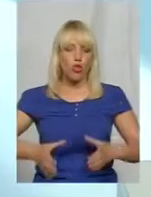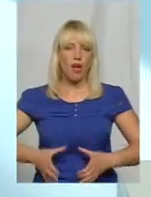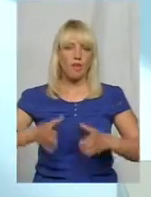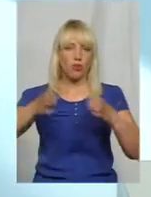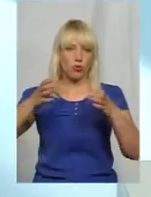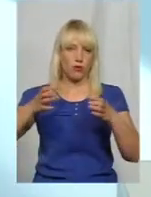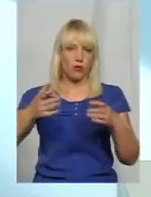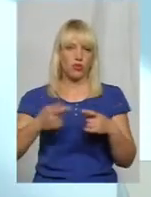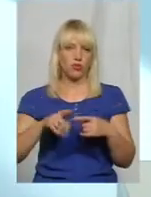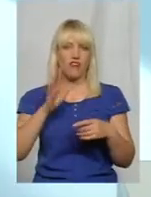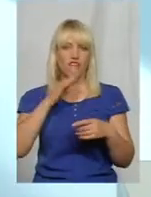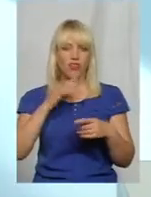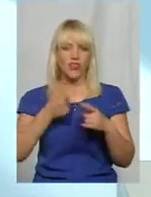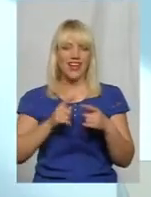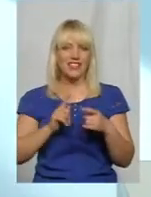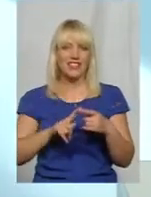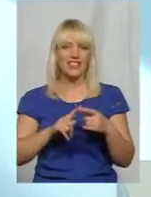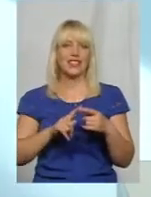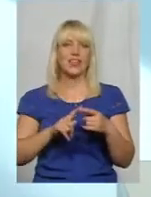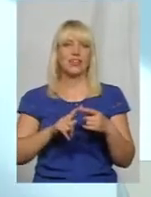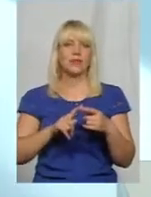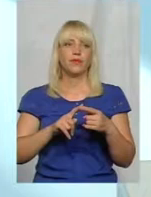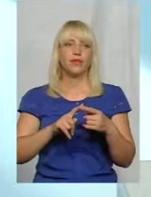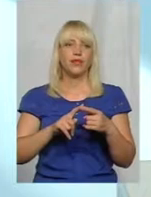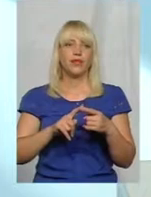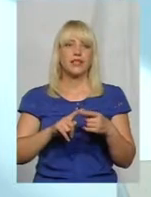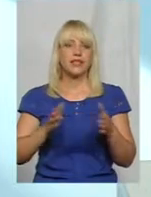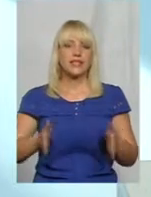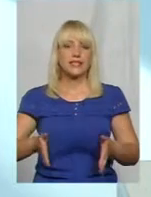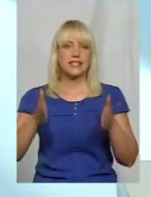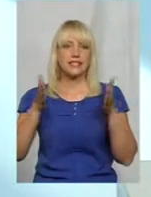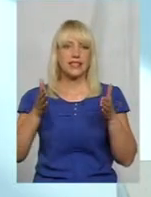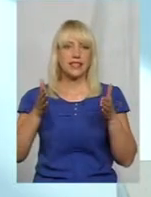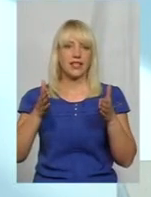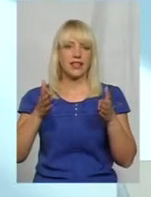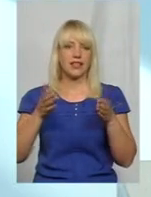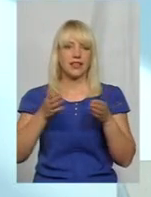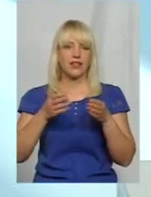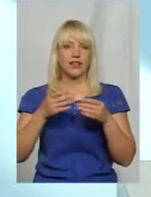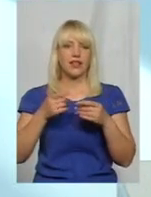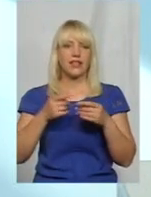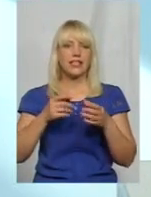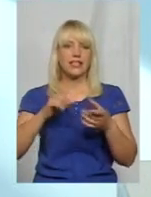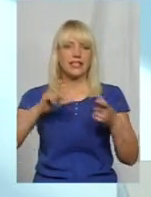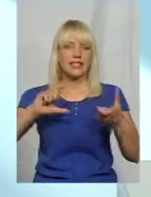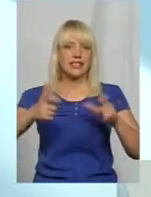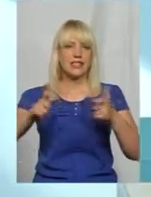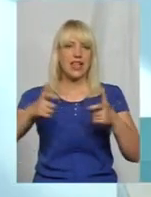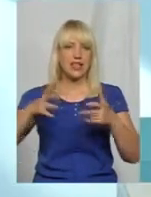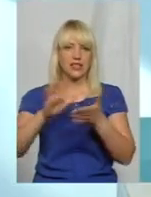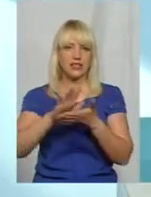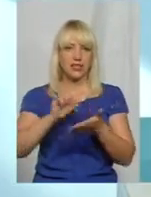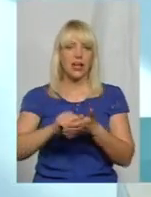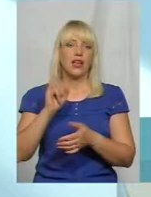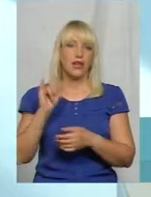ці стіни розлісувала цеглу, і там теж споруда може